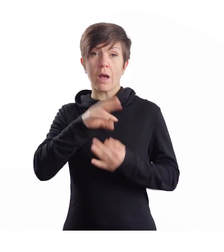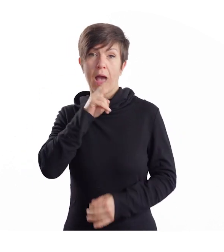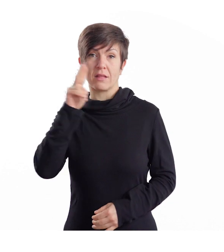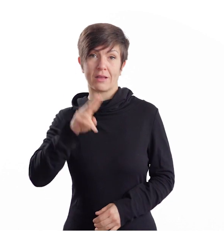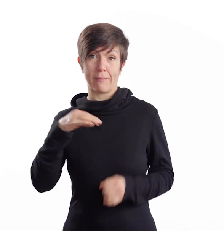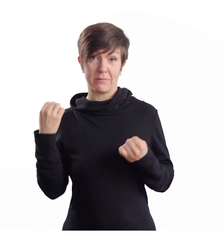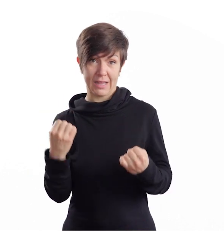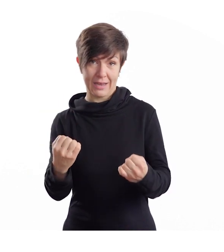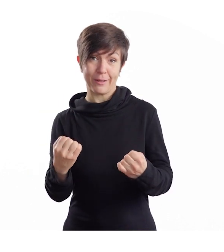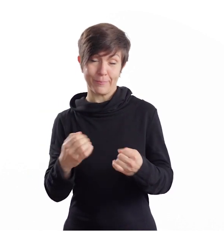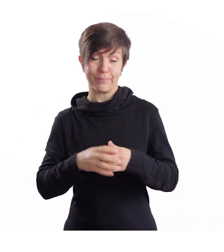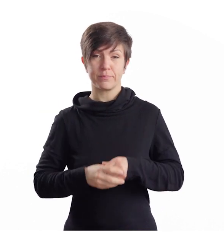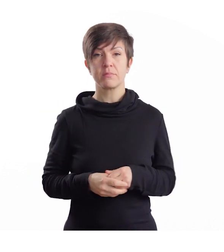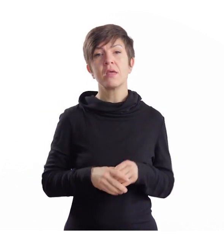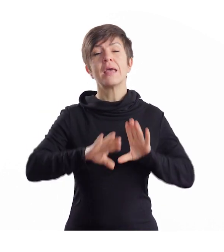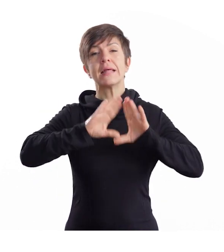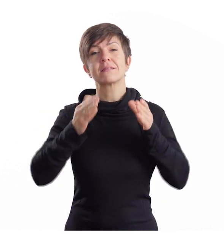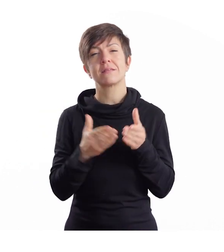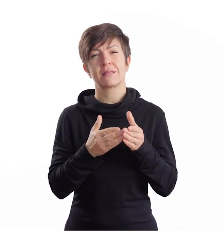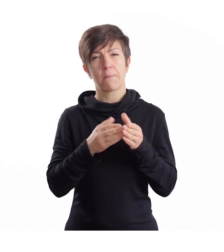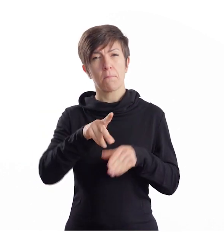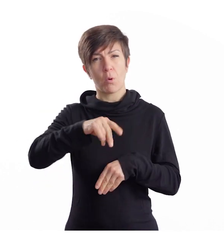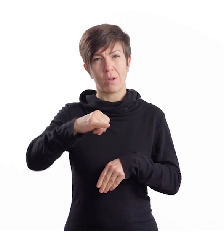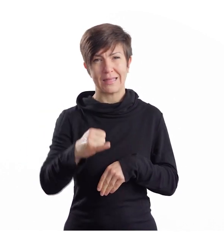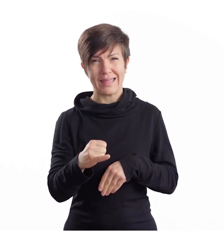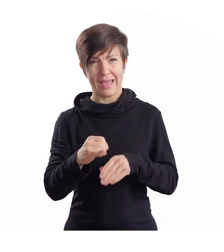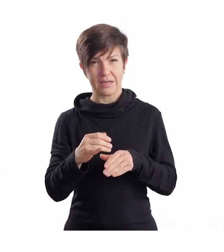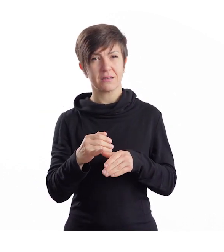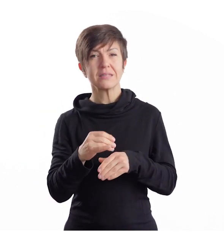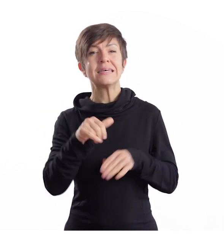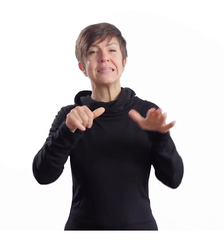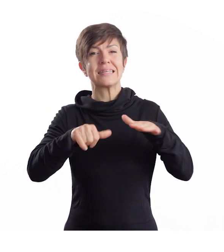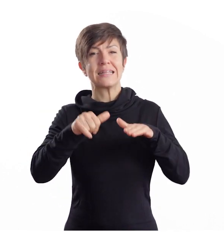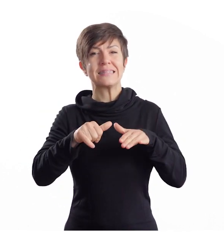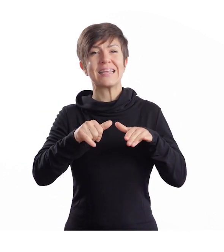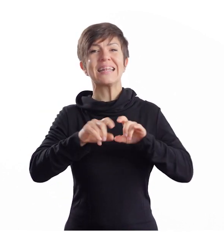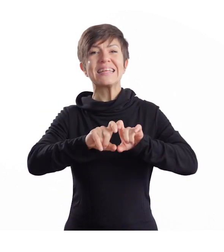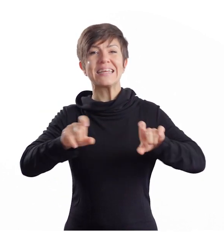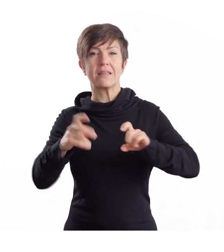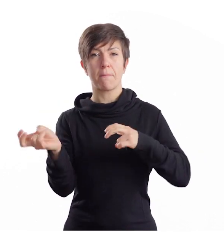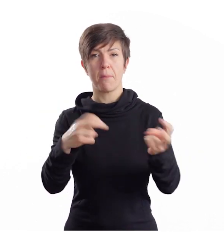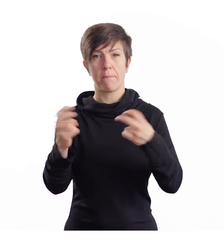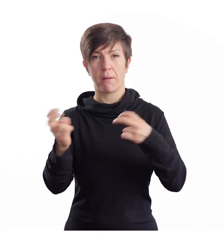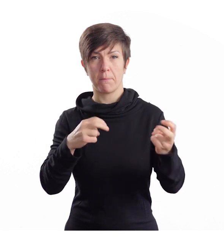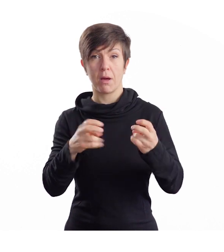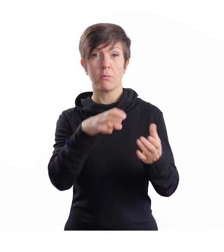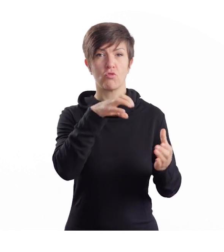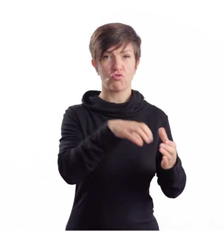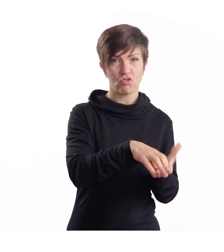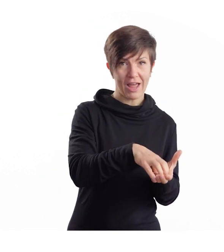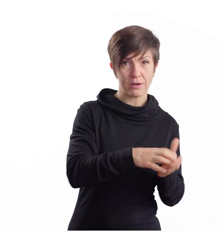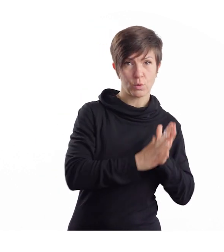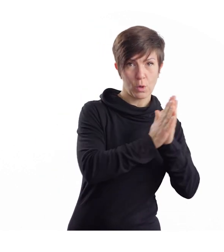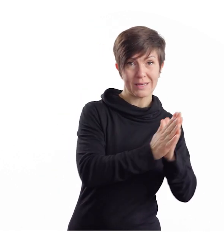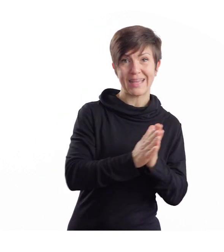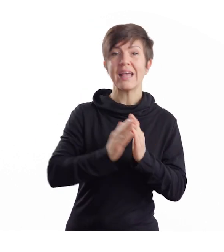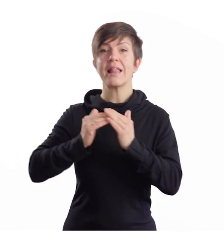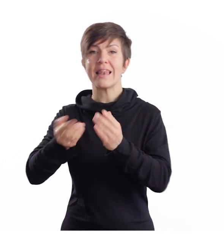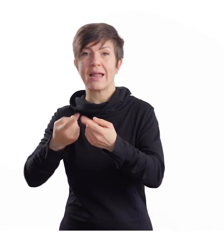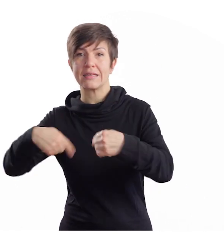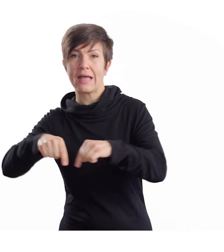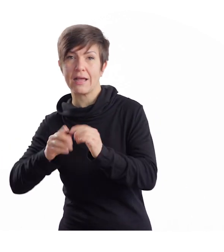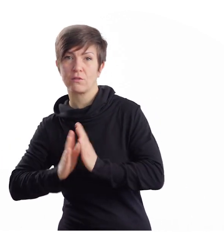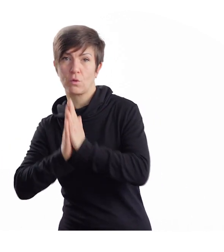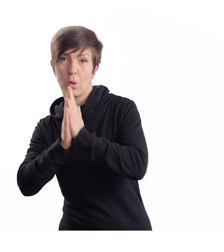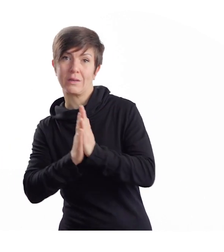Achtsamkeitstraining. Insgesamt machen wir dem Projekt 16 Kitas mit. Das sind acht Kitas in der Stadt Göttingen und acht Kitas im Landkreis Göttingen.